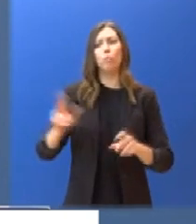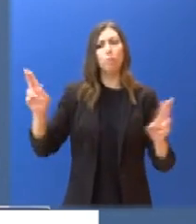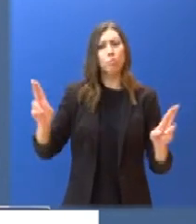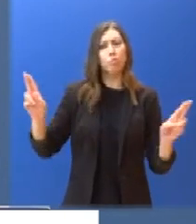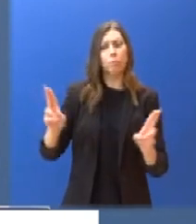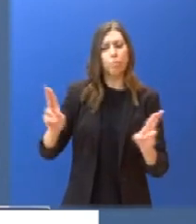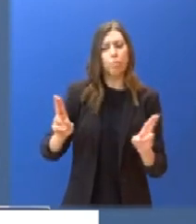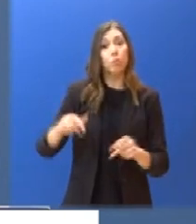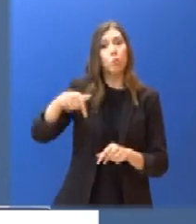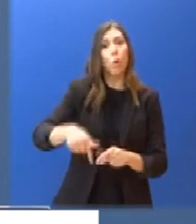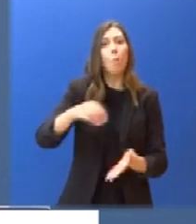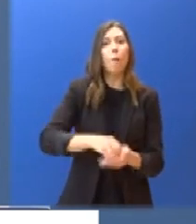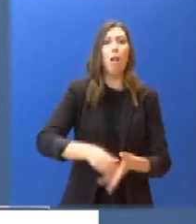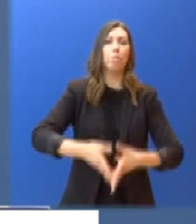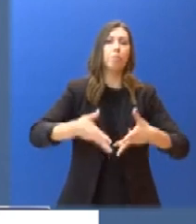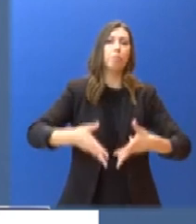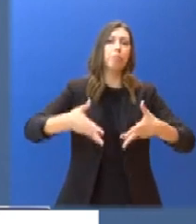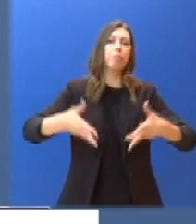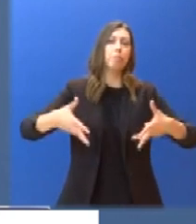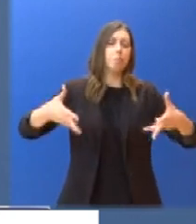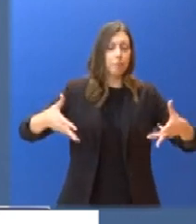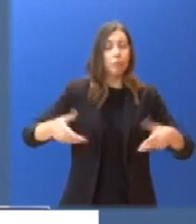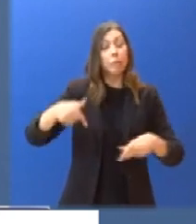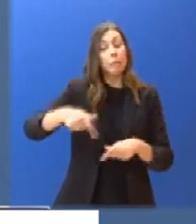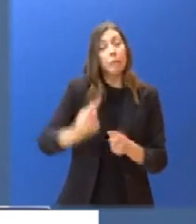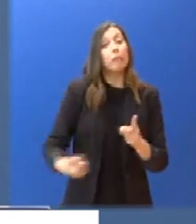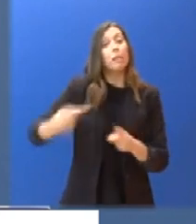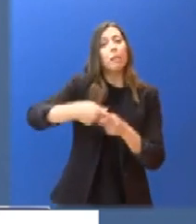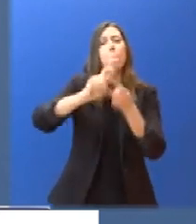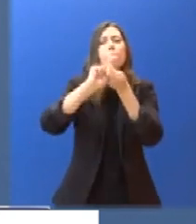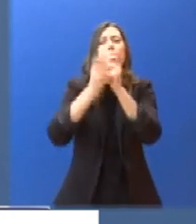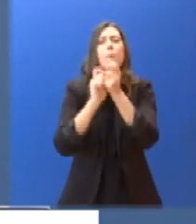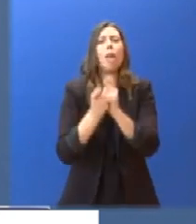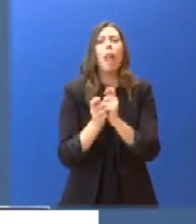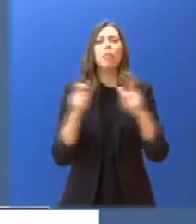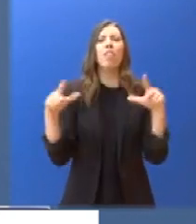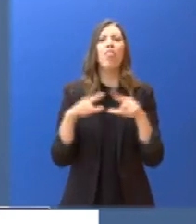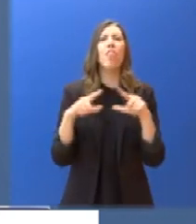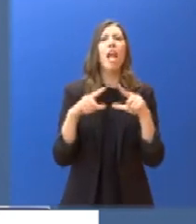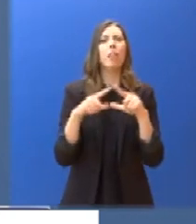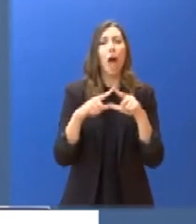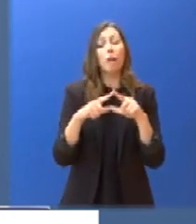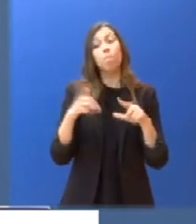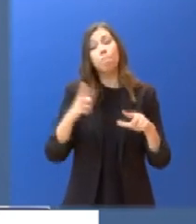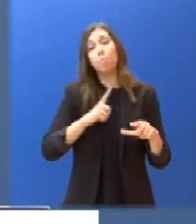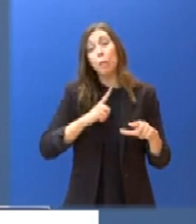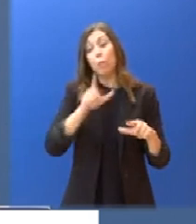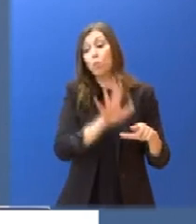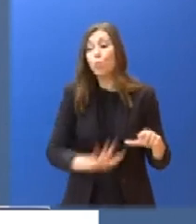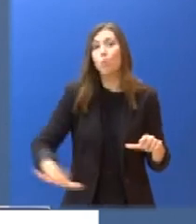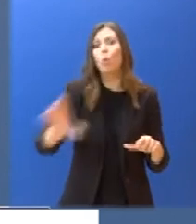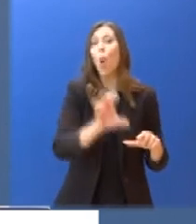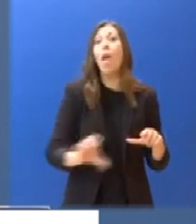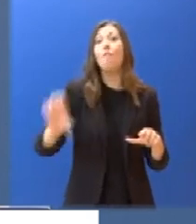Ταυτόχρονα, η εμφάνιση της μετάλλαξης ΔΕΛΤΑ που αναμένεται να επικρατήσει σε ολόκληρη την Ευρώπη εντός των επόμενων εβδομάδων προκαλεί